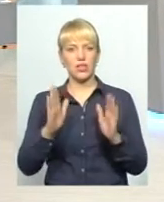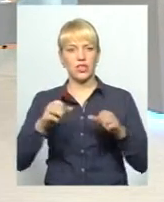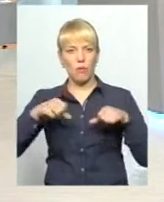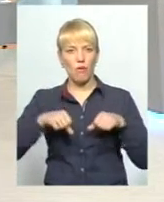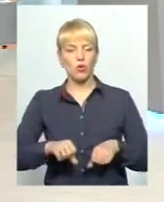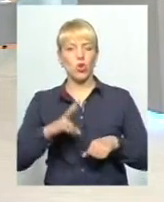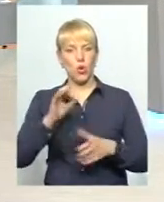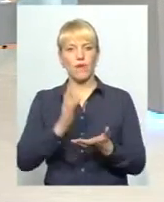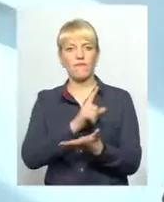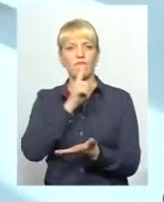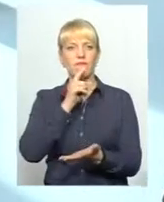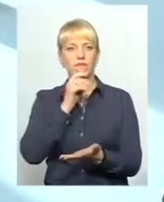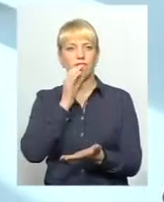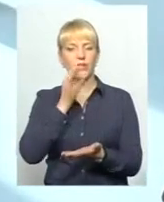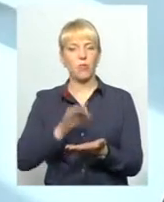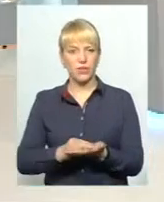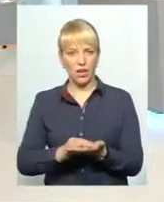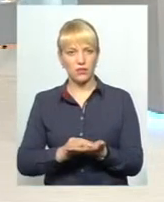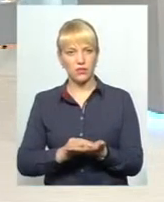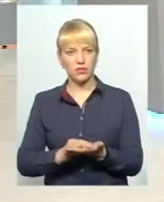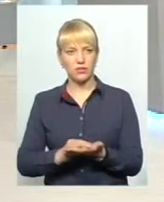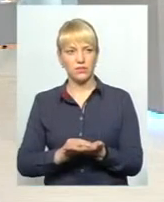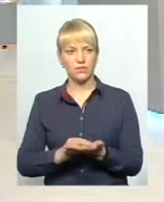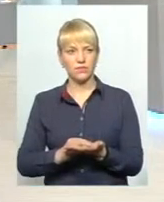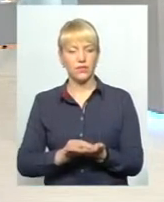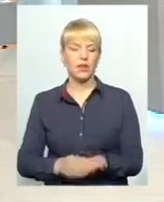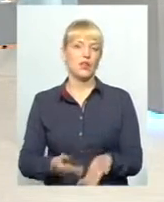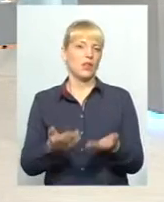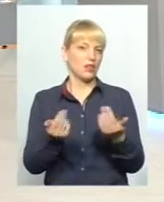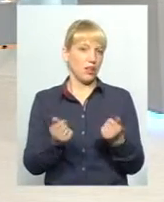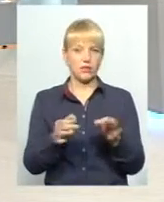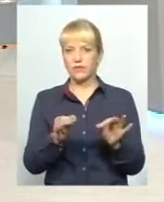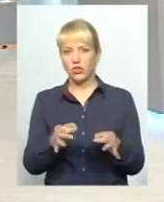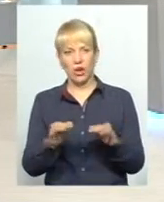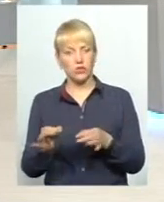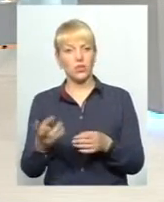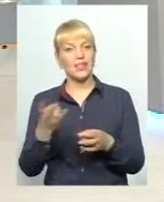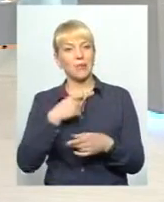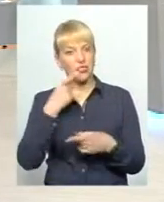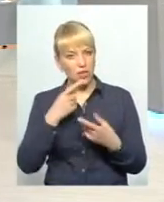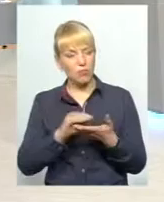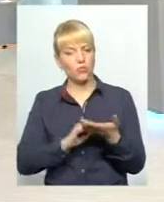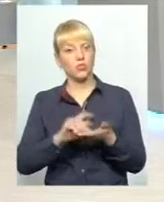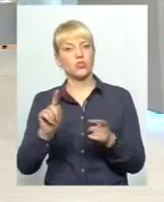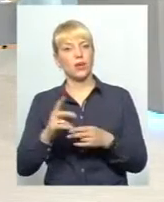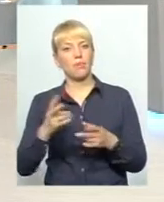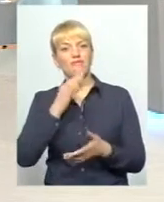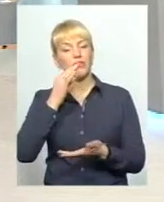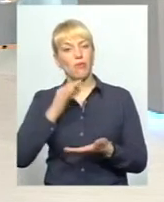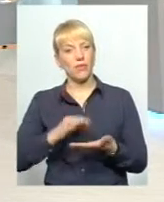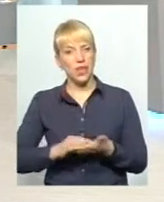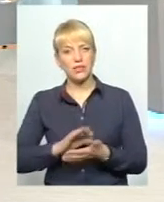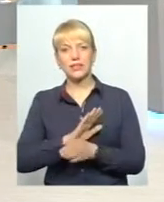відповідальність. Теж. Тут треба підкреслювати, що ще й відповідальність, адже не